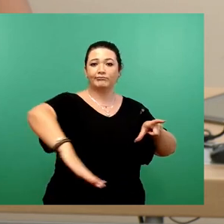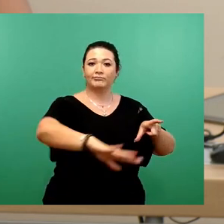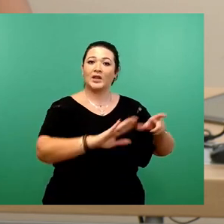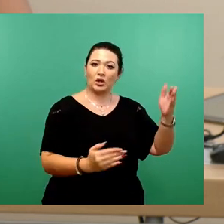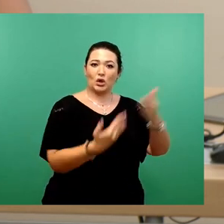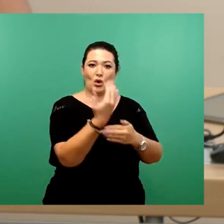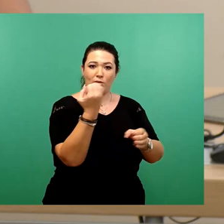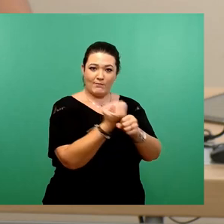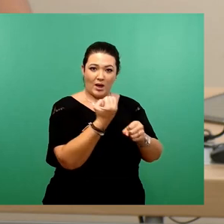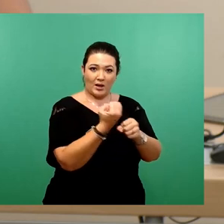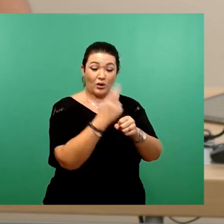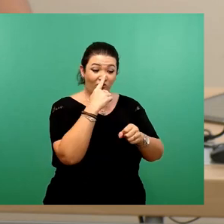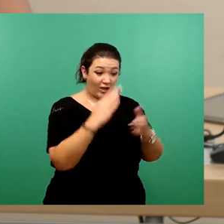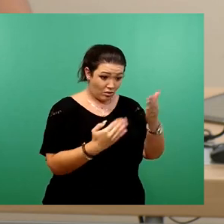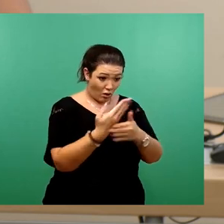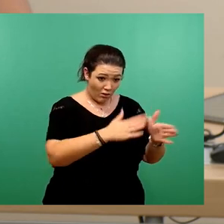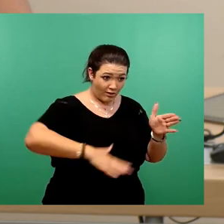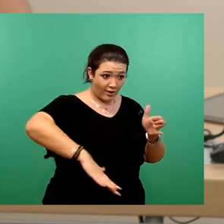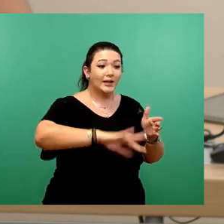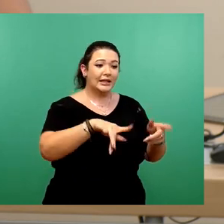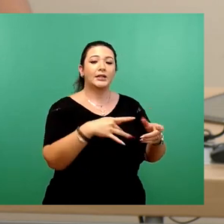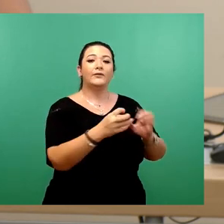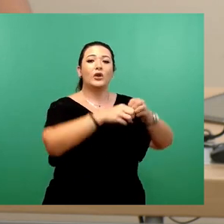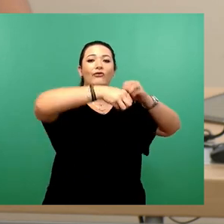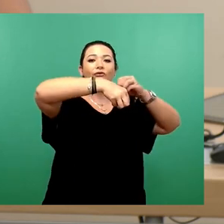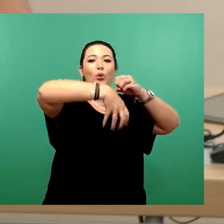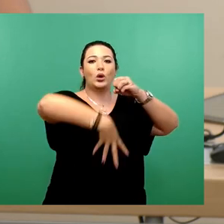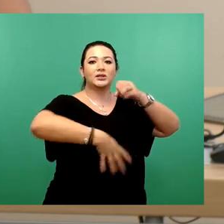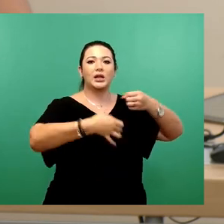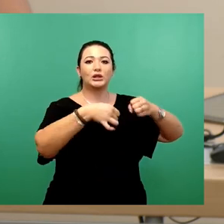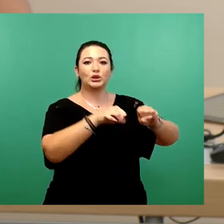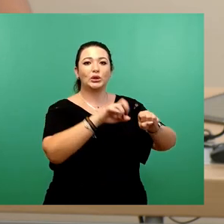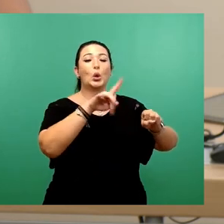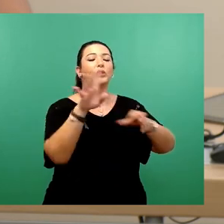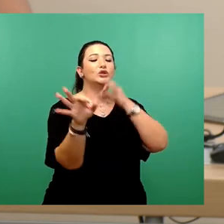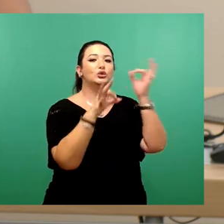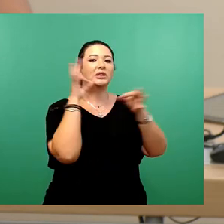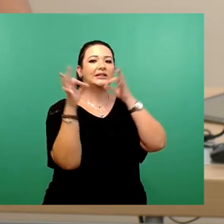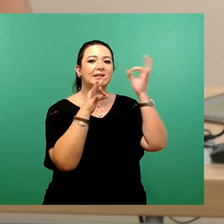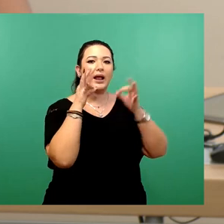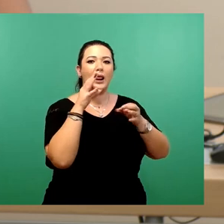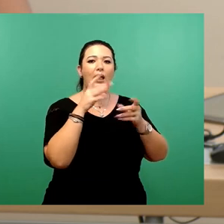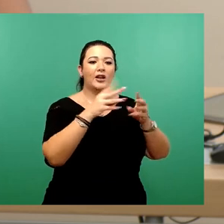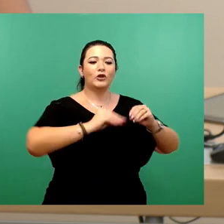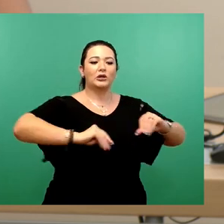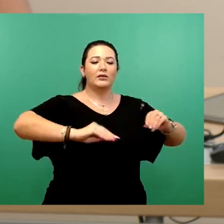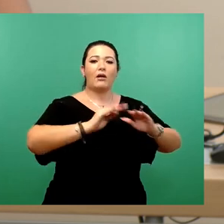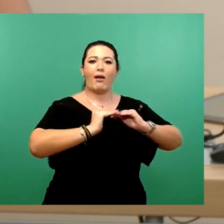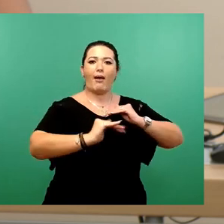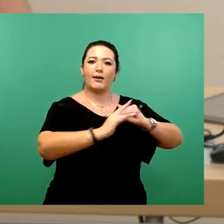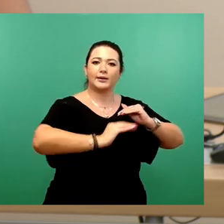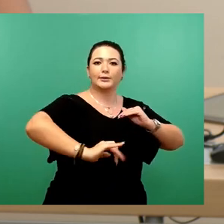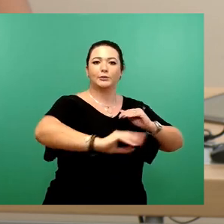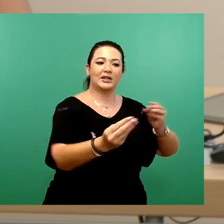mit einem Wurzelschutz und einem speziellen Mulch so gestaltet, dass wieder Rosen dauerhaft